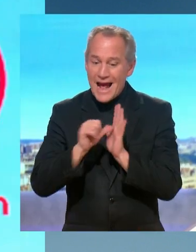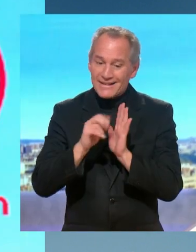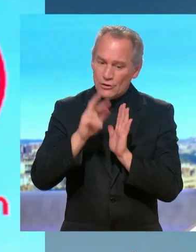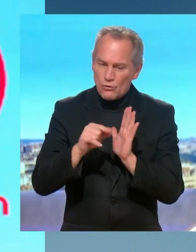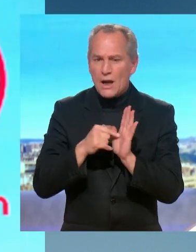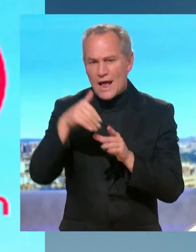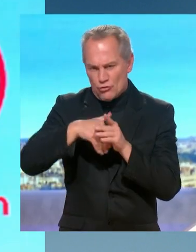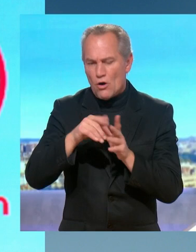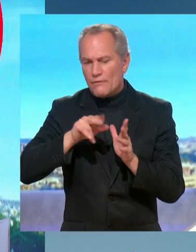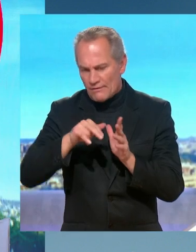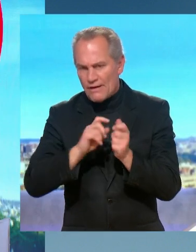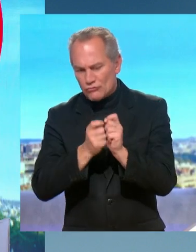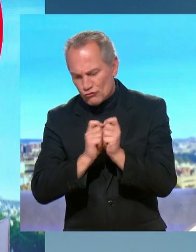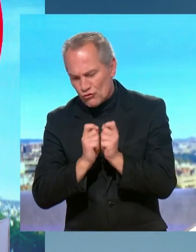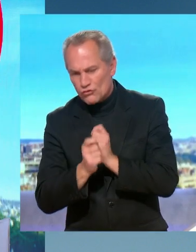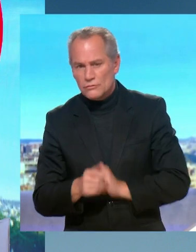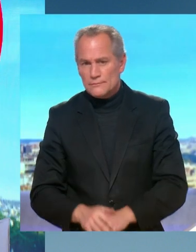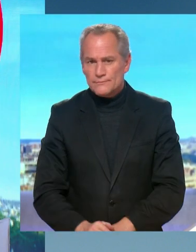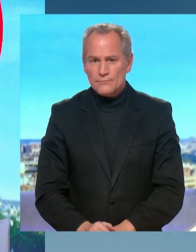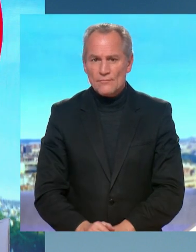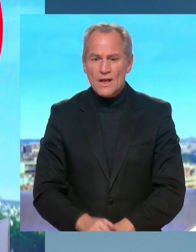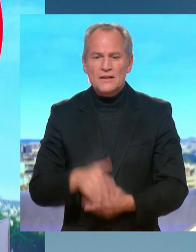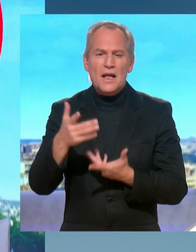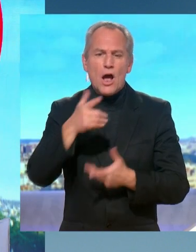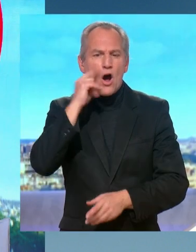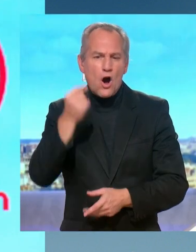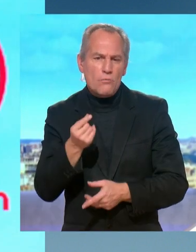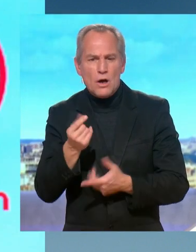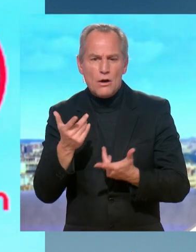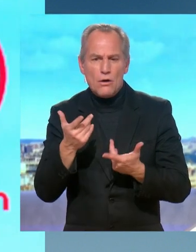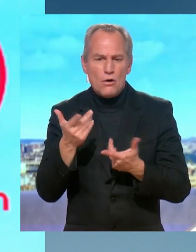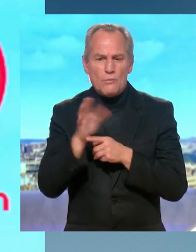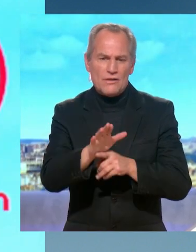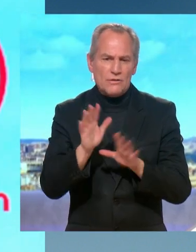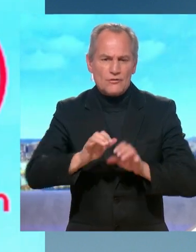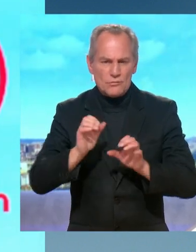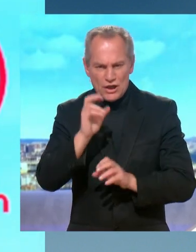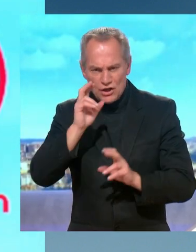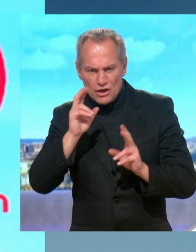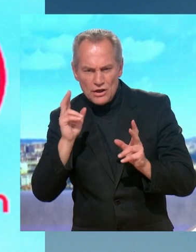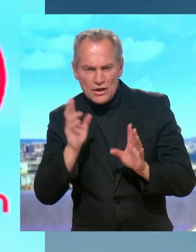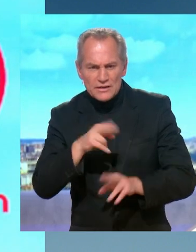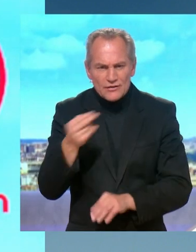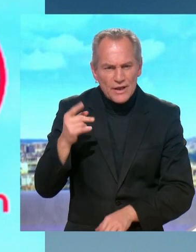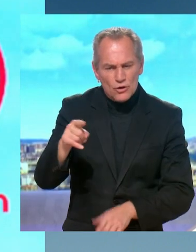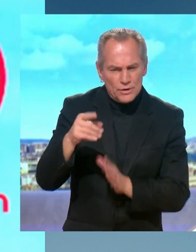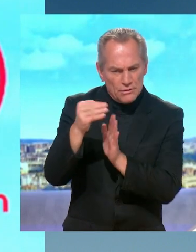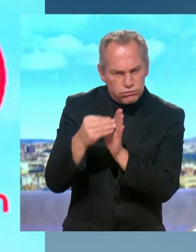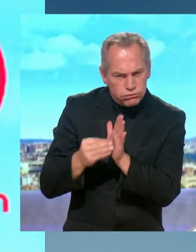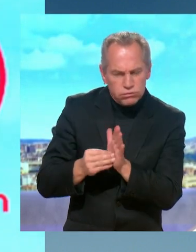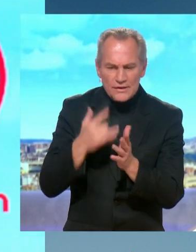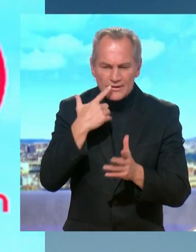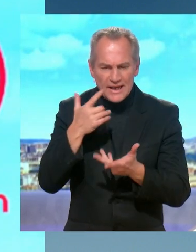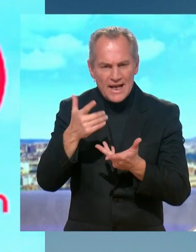– Pas telle quelle. – La proposition qui a été faite par le rapporteur général de l'Assemblée nationale, Florent Boudier, qui fait un travail formidable, c'est de modifier le texte du